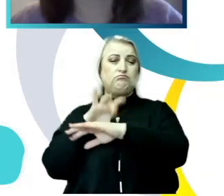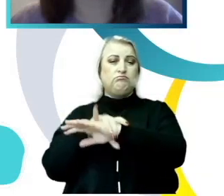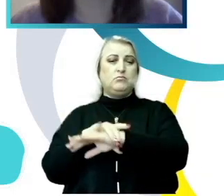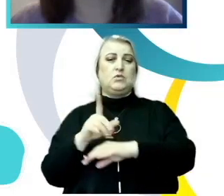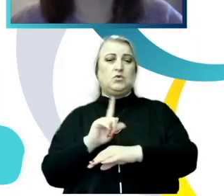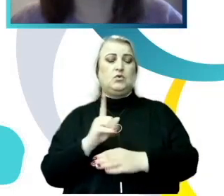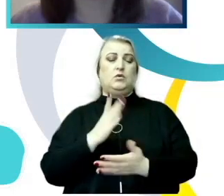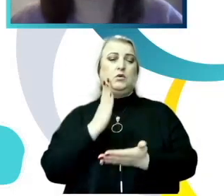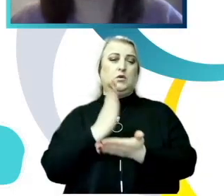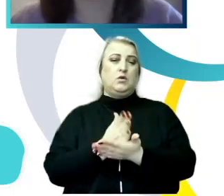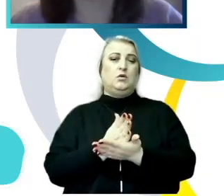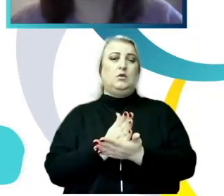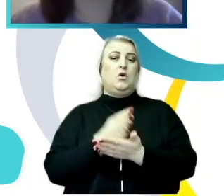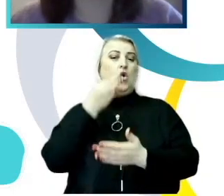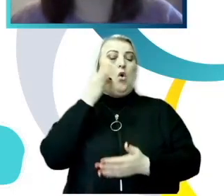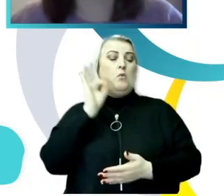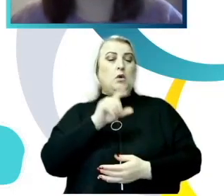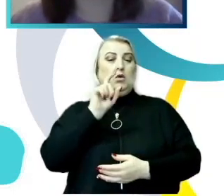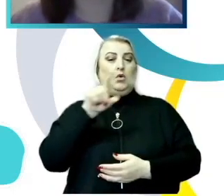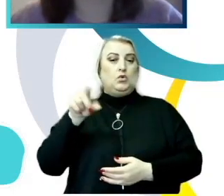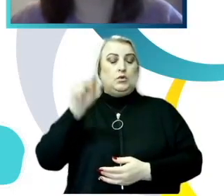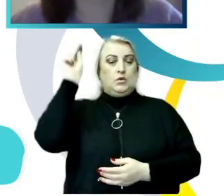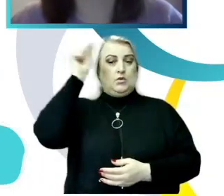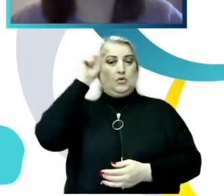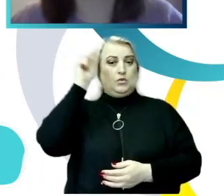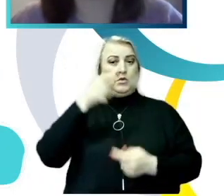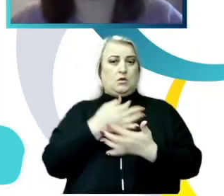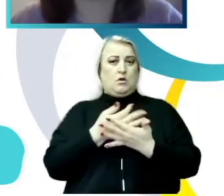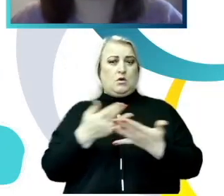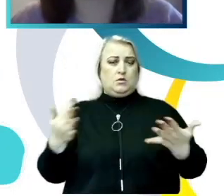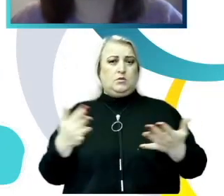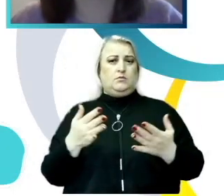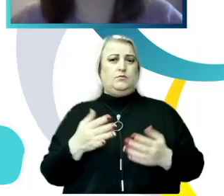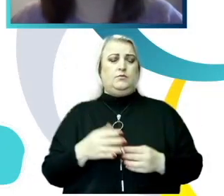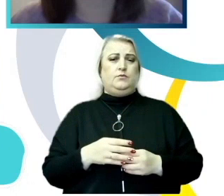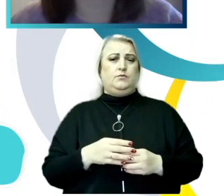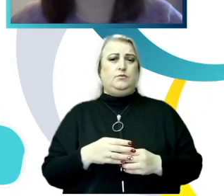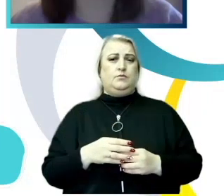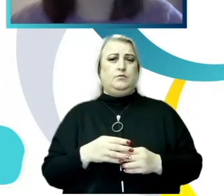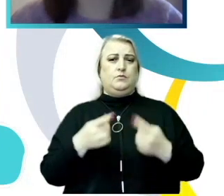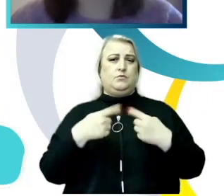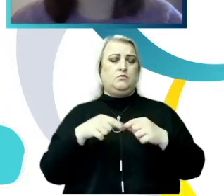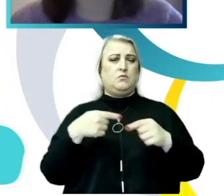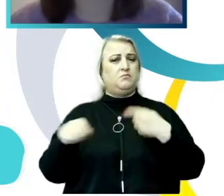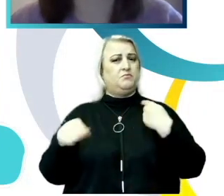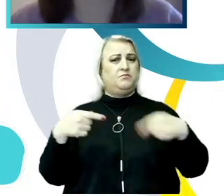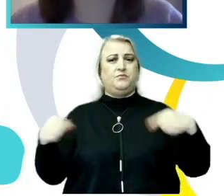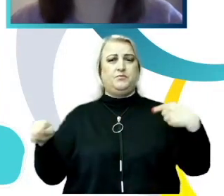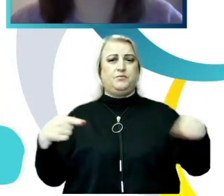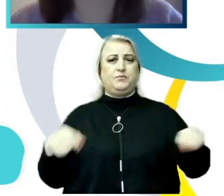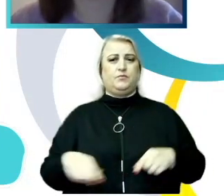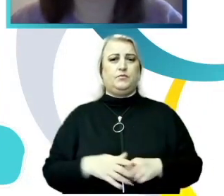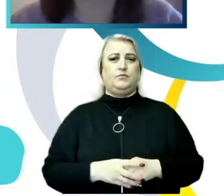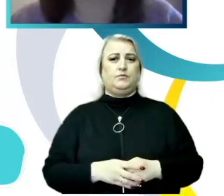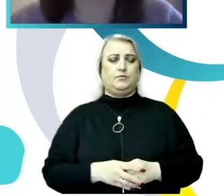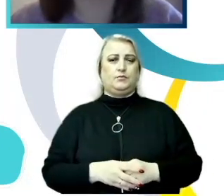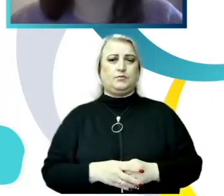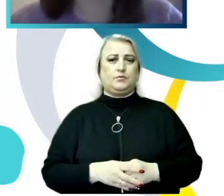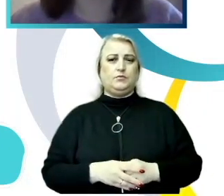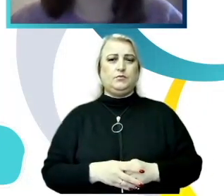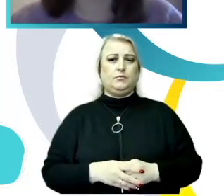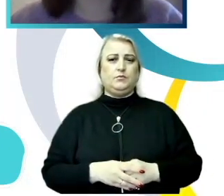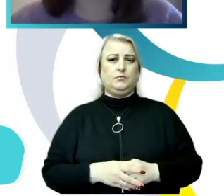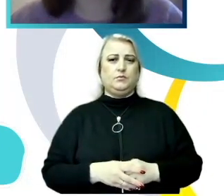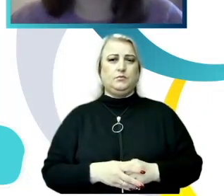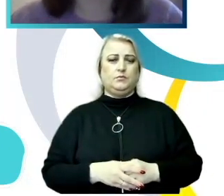experiența celor care își fac studiile în diferite entității educaționale este diferită în contextul manifestării fenomenul hărțuierii sexuale,